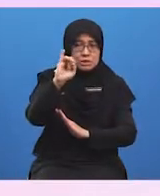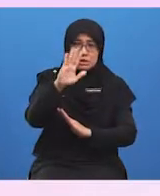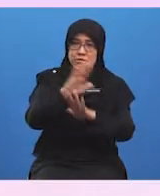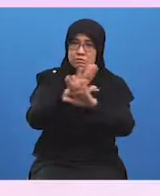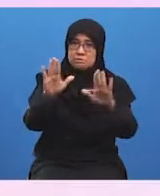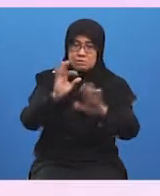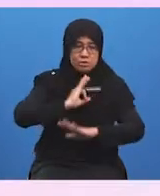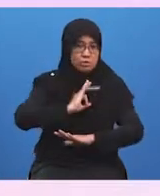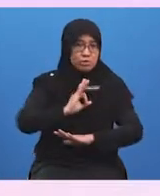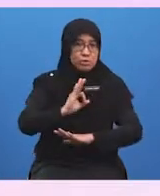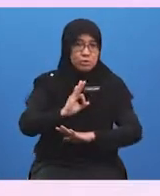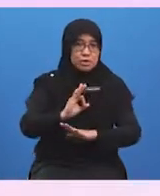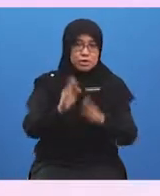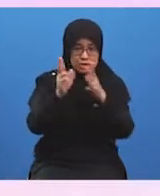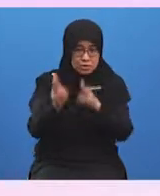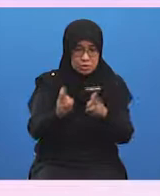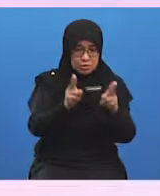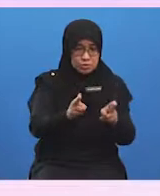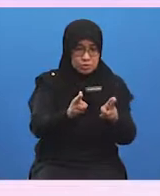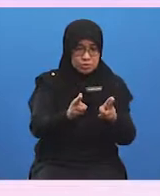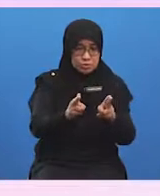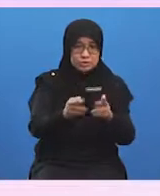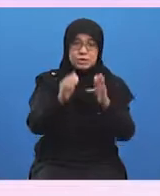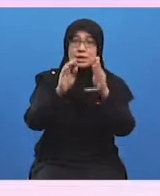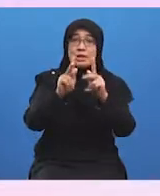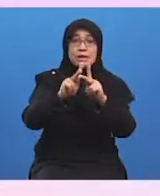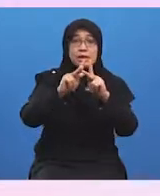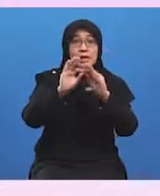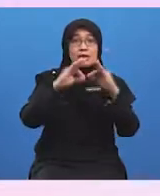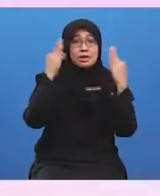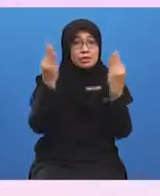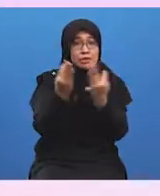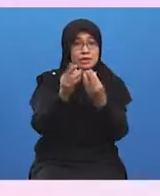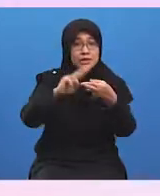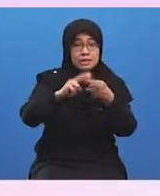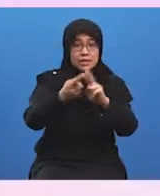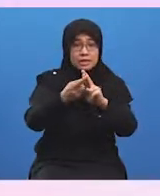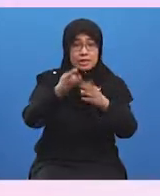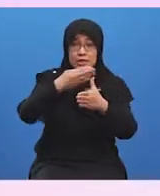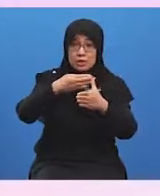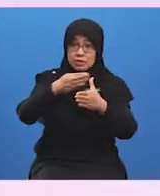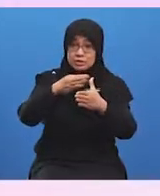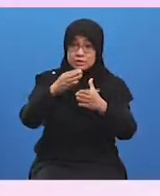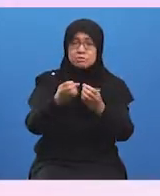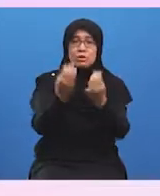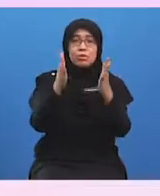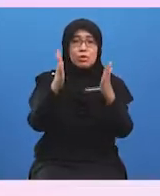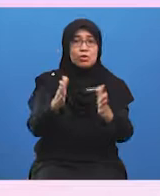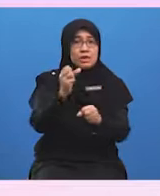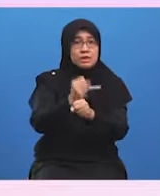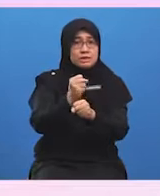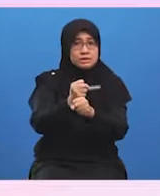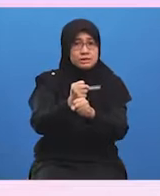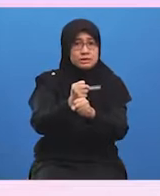Diuruskan oleh ahli keluarga, rakan kongsi dan beberapa orang pekerja sahaja. Dan ciri yang